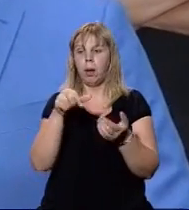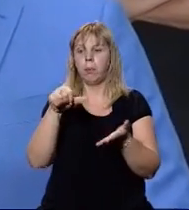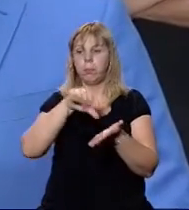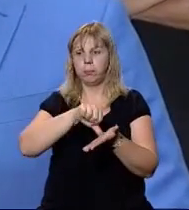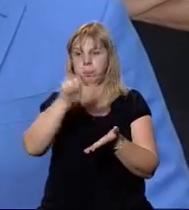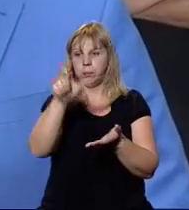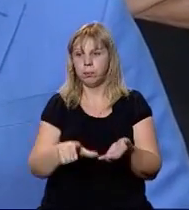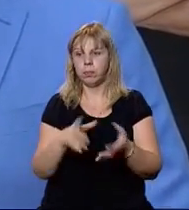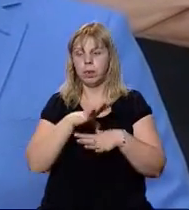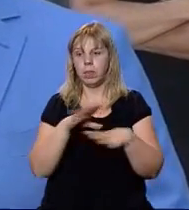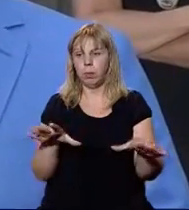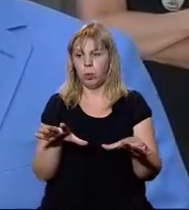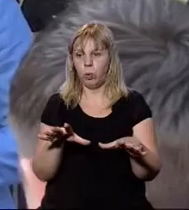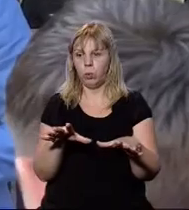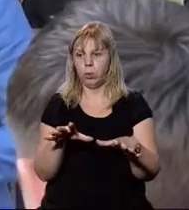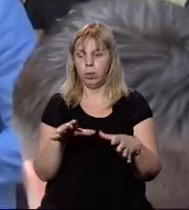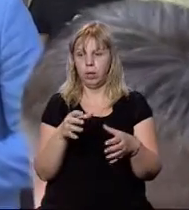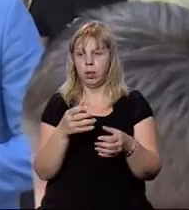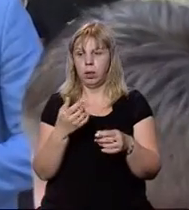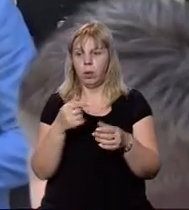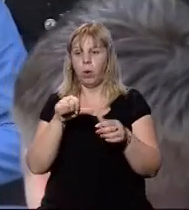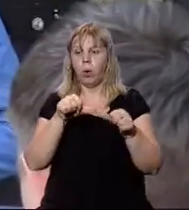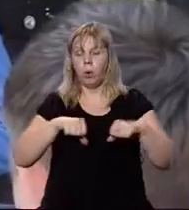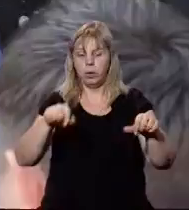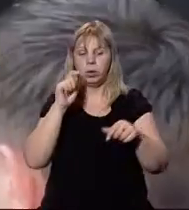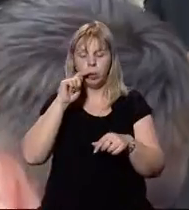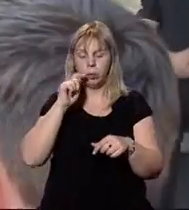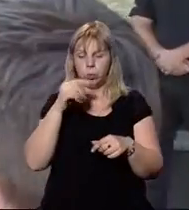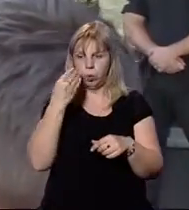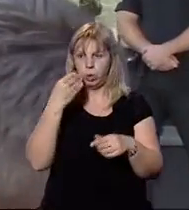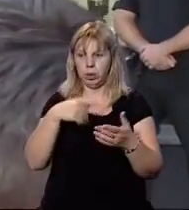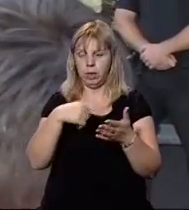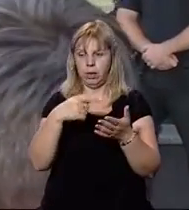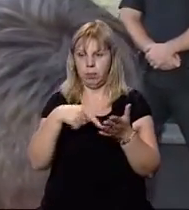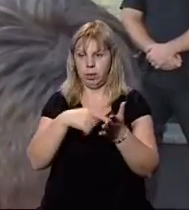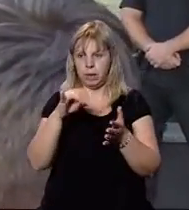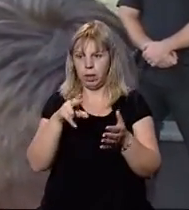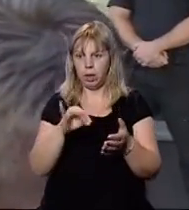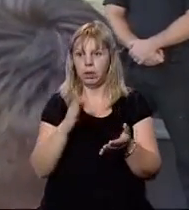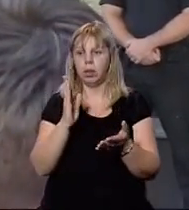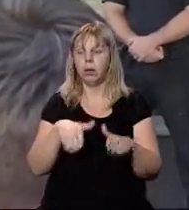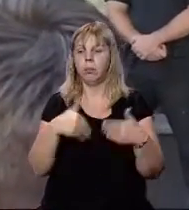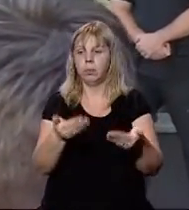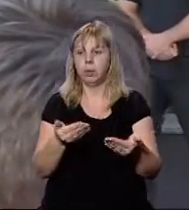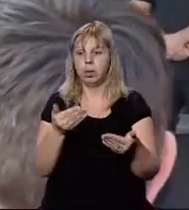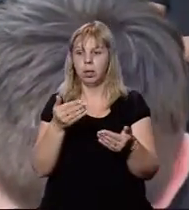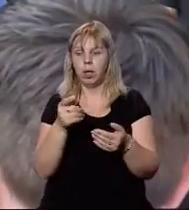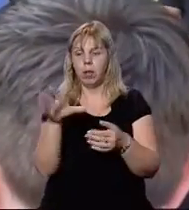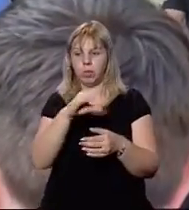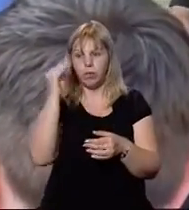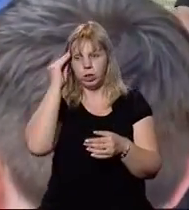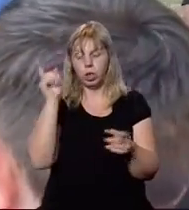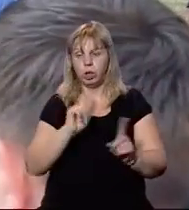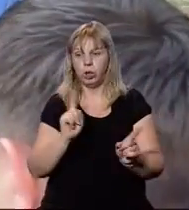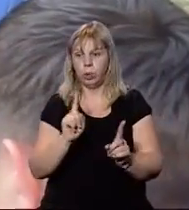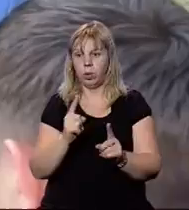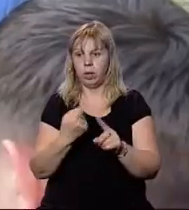не був. П'ятеро позиція Гошгородської міської ради, така, як і була, я її повторюю. Якщо хтось вважає, що